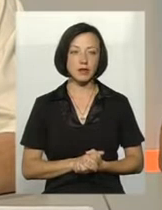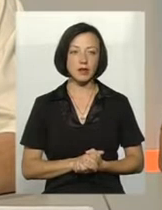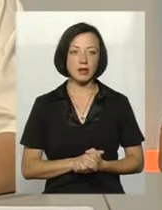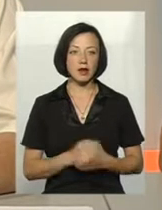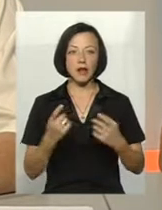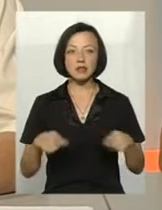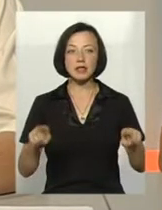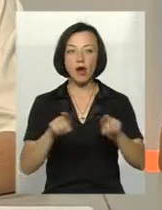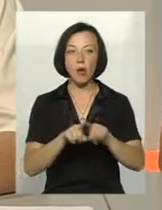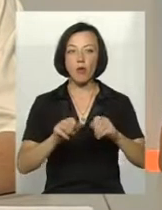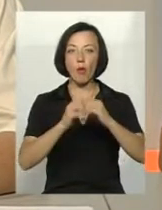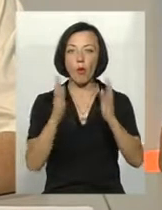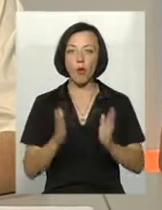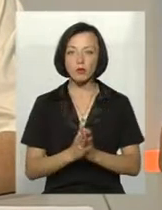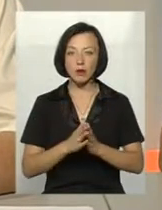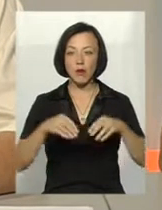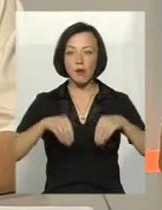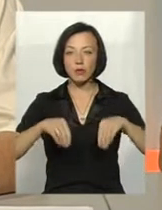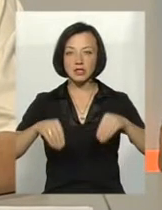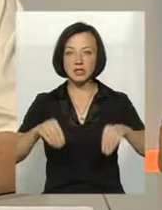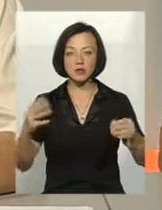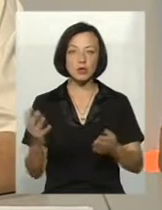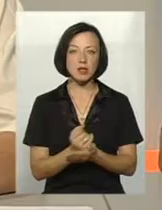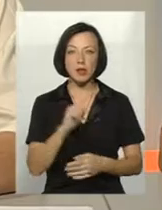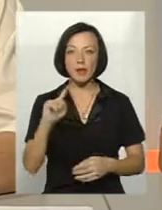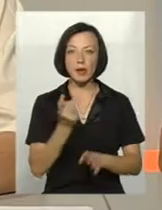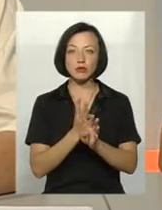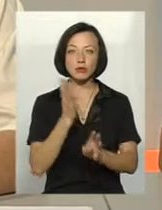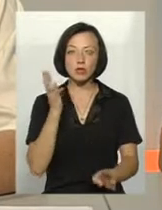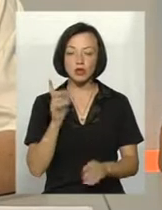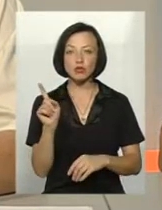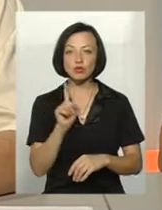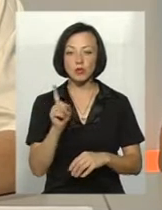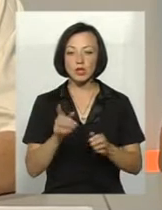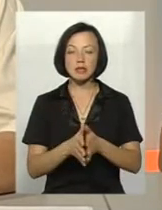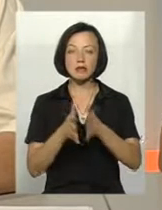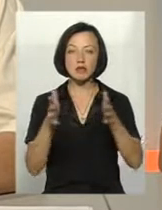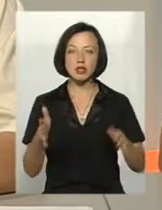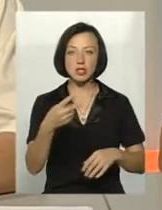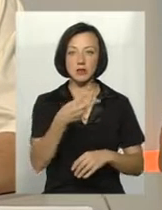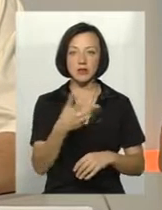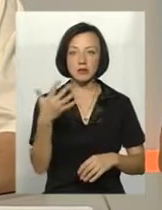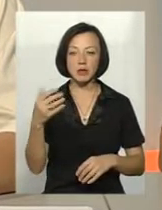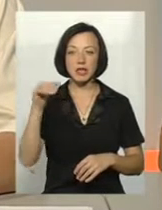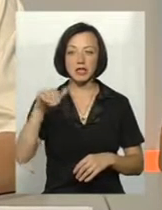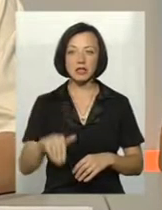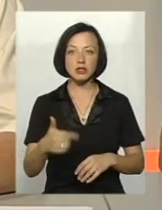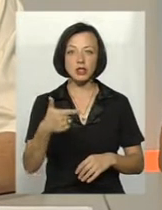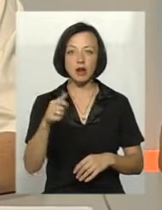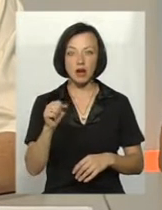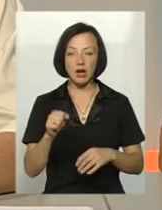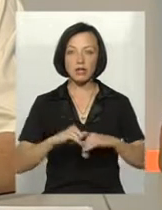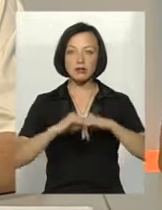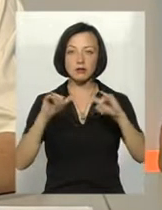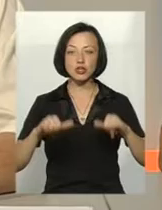Такого обсягу посівів досягли, в першу чергу, за рахунок того, що збільшилися на 25 тисяч гектарів, збільшилися